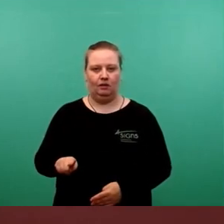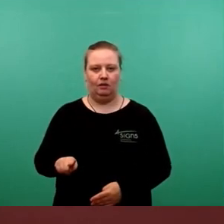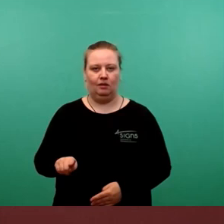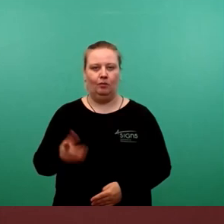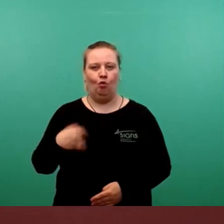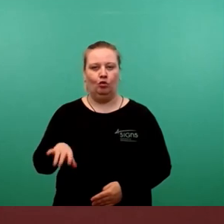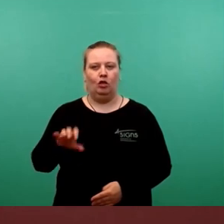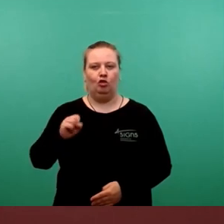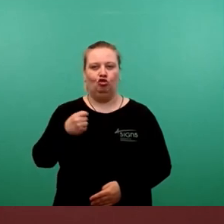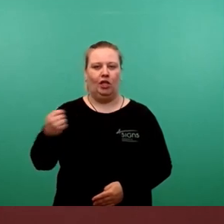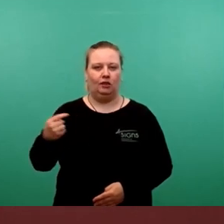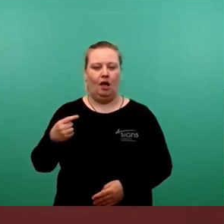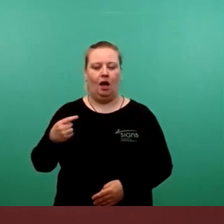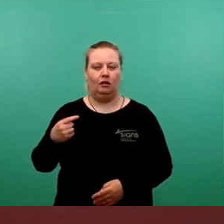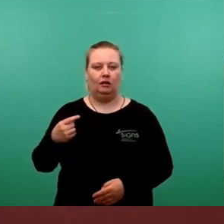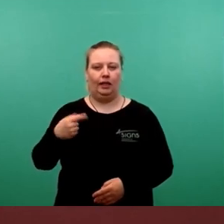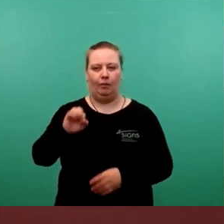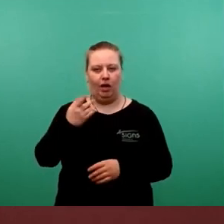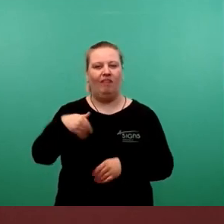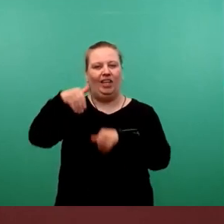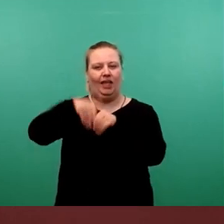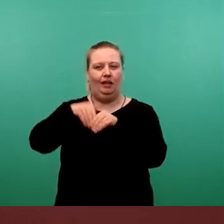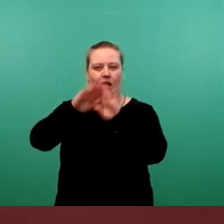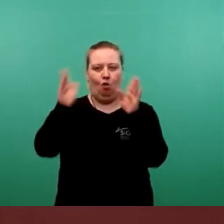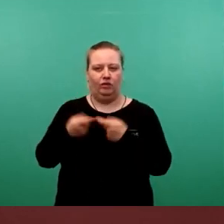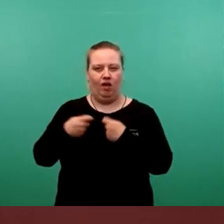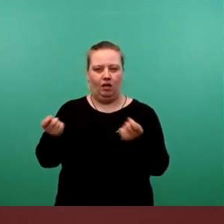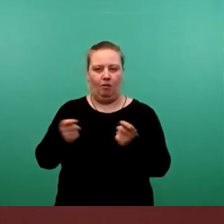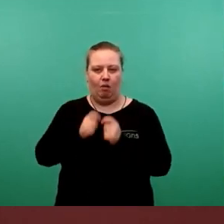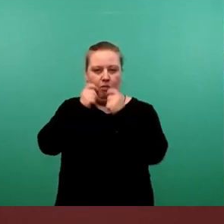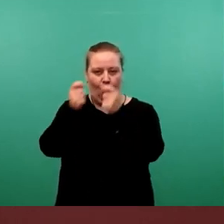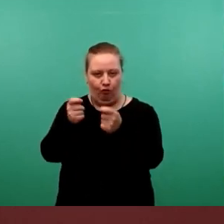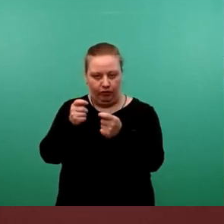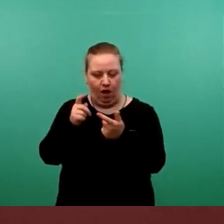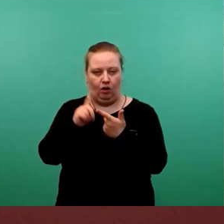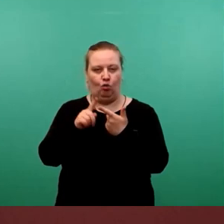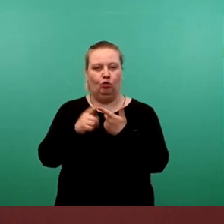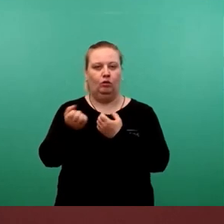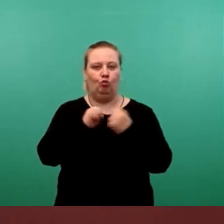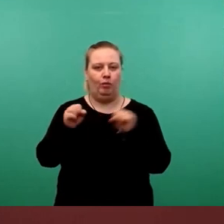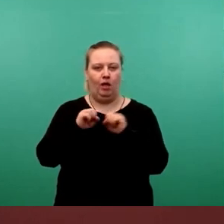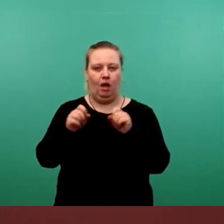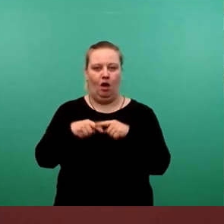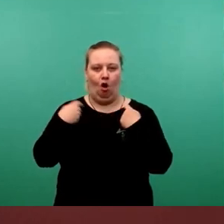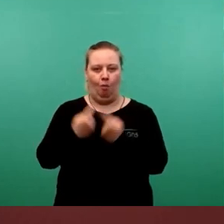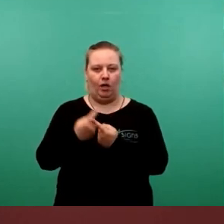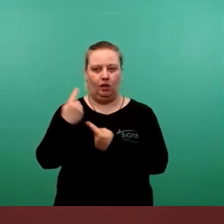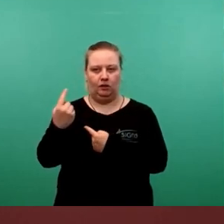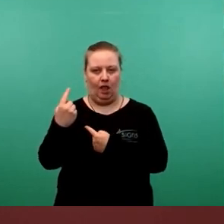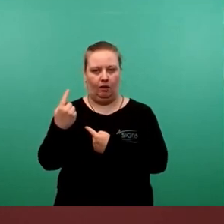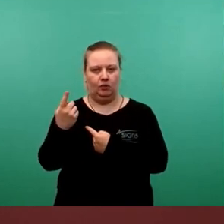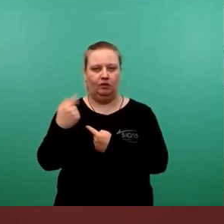im Rahmen einer Inhouse-Vergabe beauftragt und zur Beschaffung der mobilen Raumeinheiten hat die Stesat wiederum auf ein